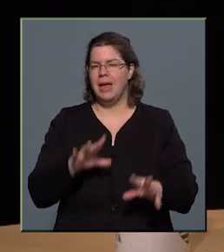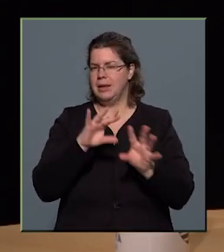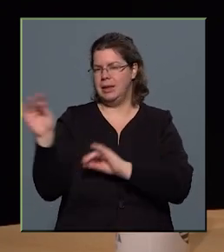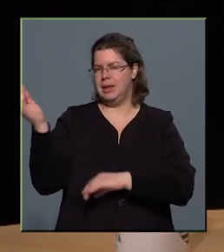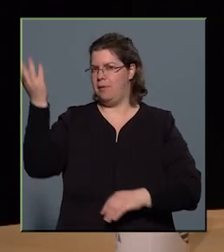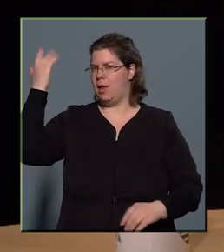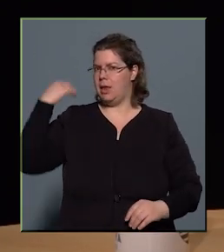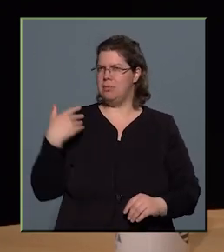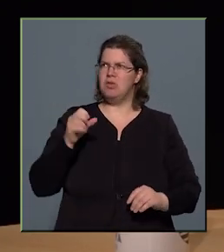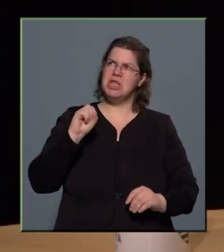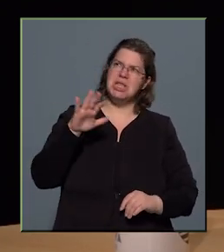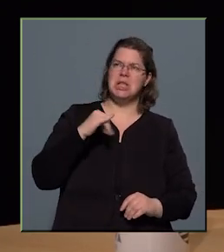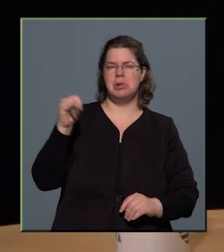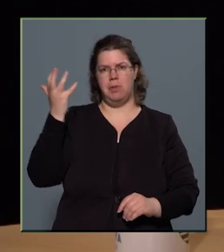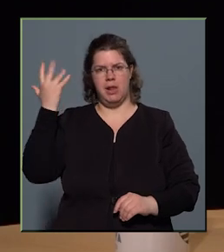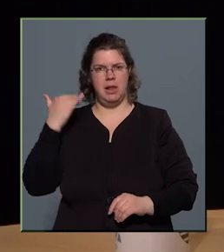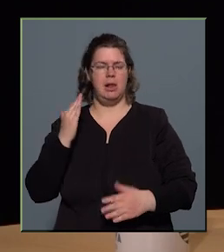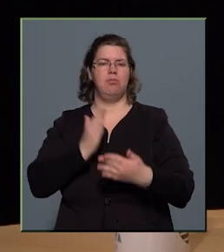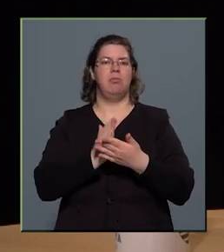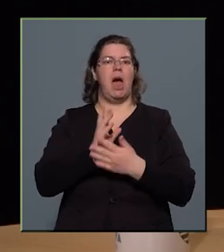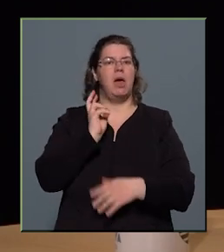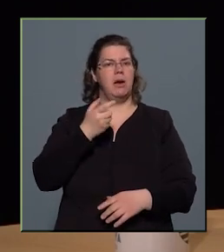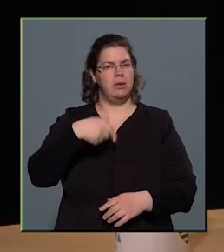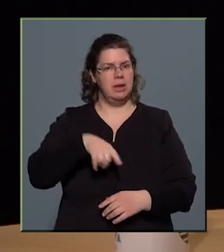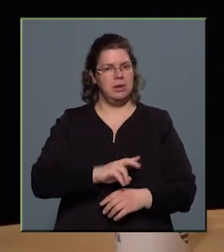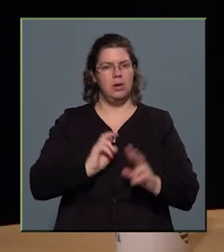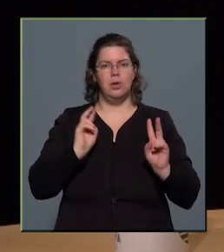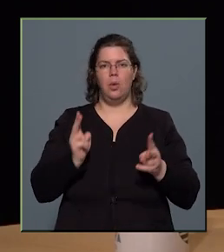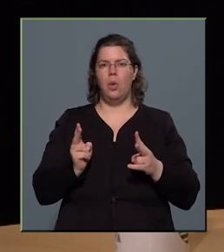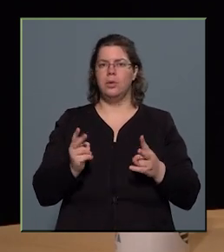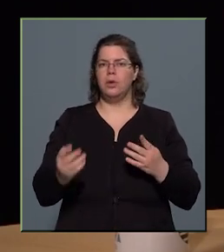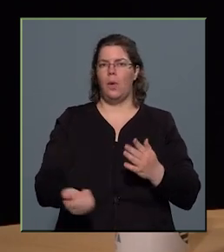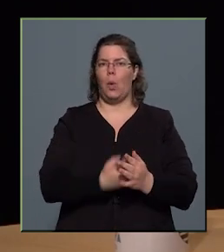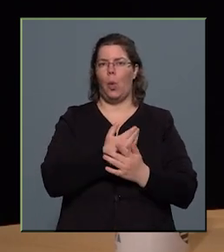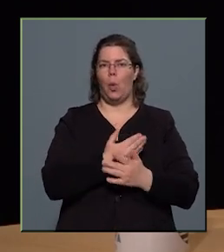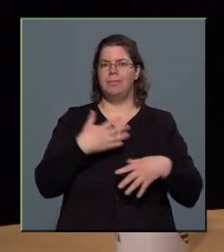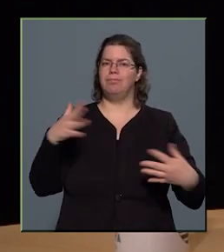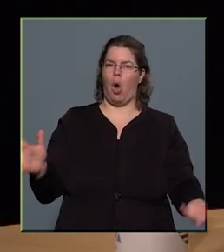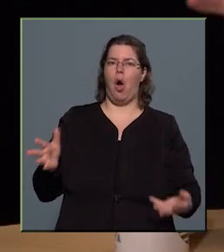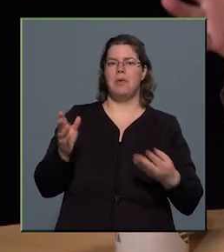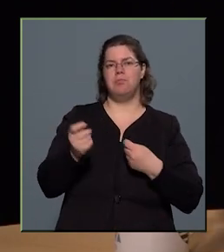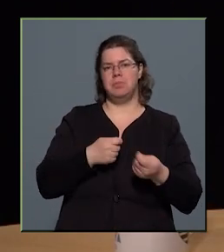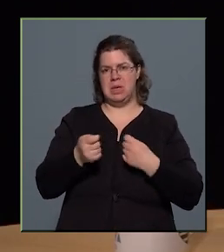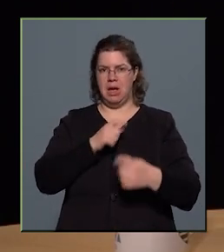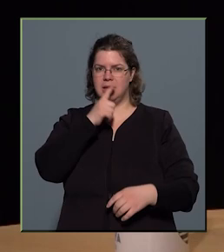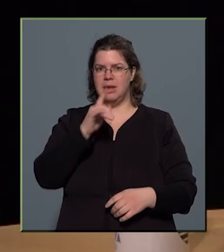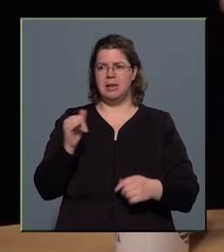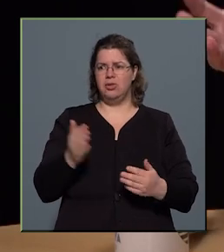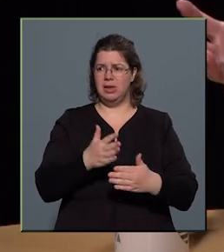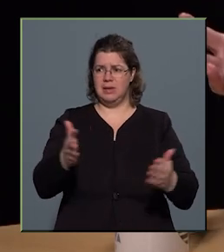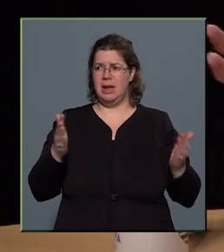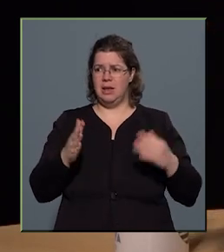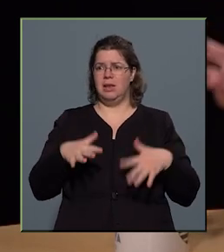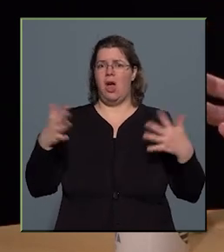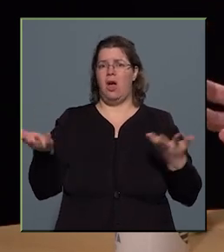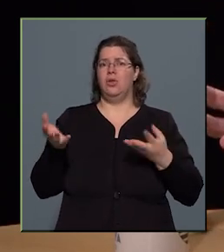ezelőtt, tizenöt évvel ezelőtt már azt hittük, hogy ez egy új nagy piac lesz, és kiszélesedik, és óriási